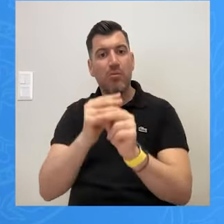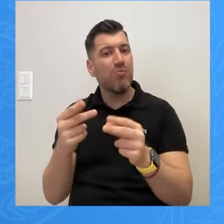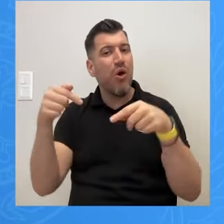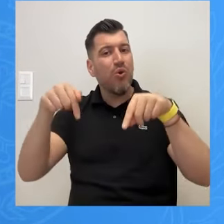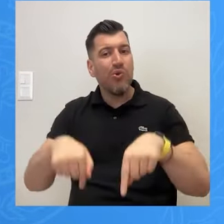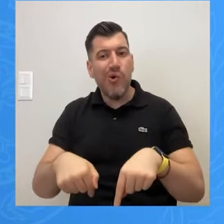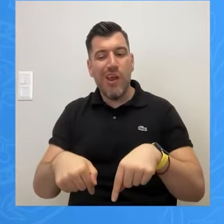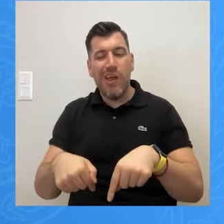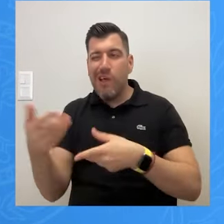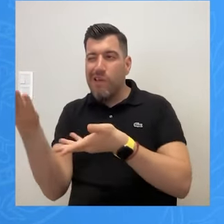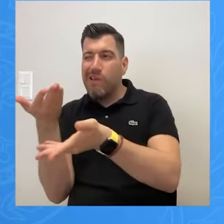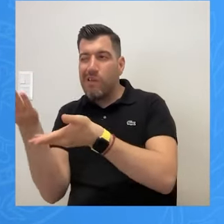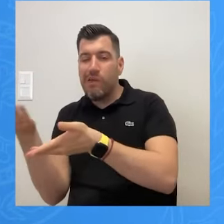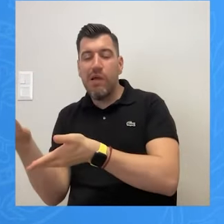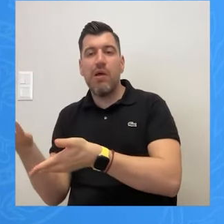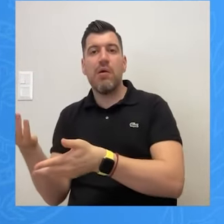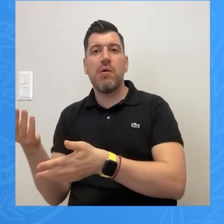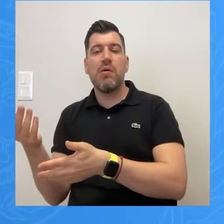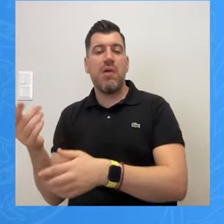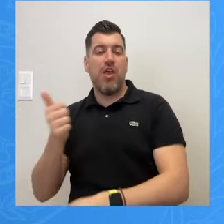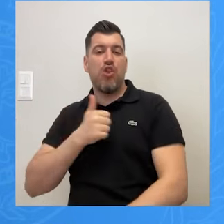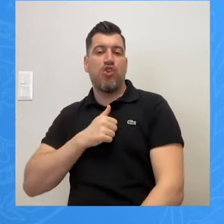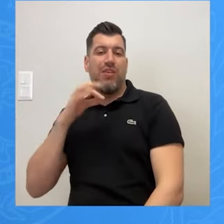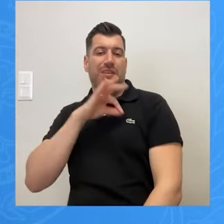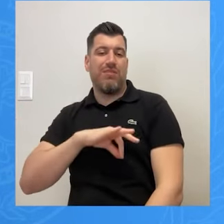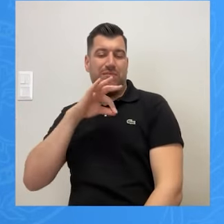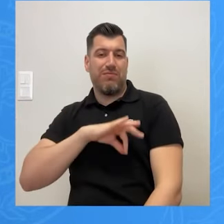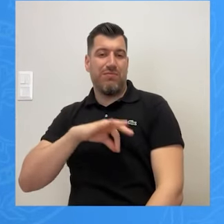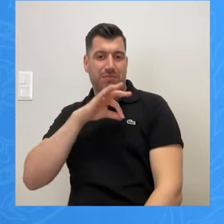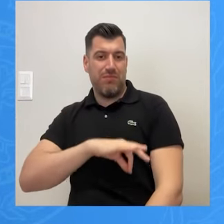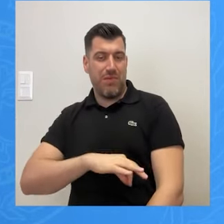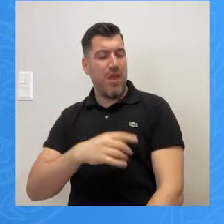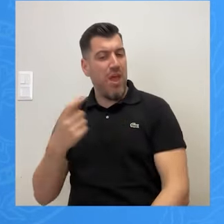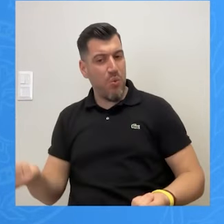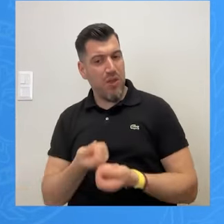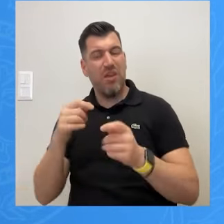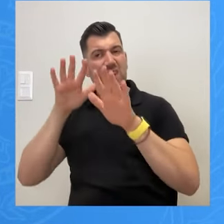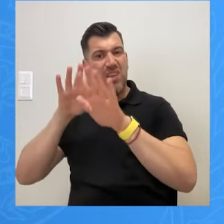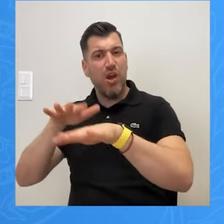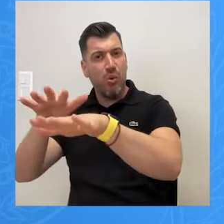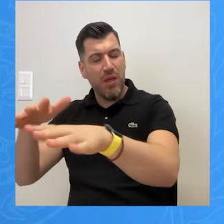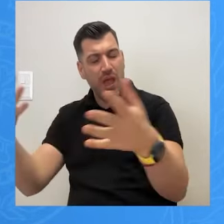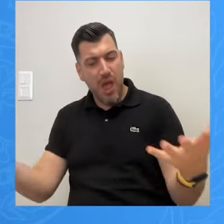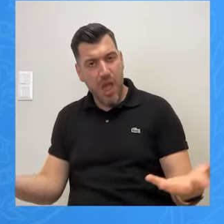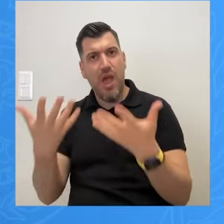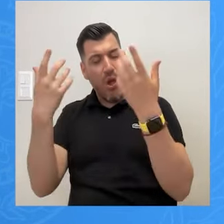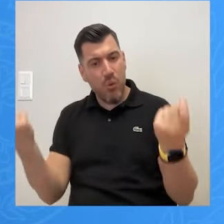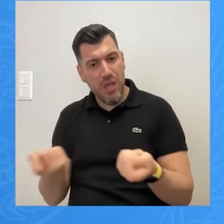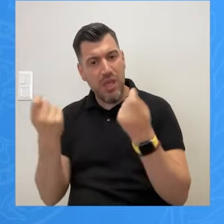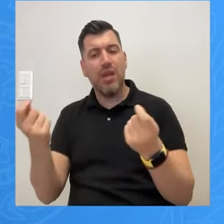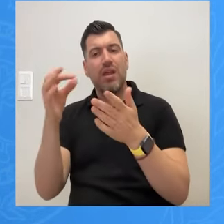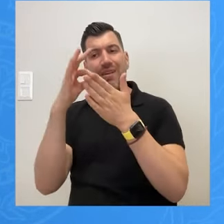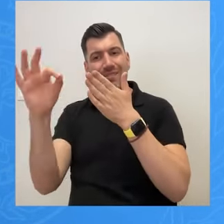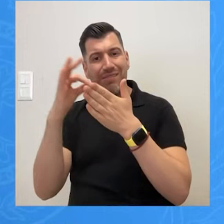Και το λέω αυτό γιατί έχουν γίνει κινητοποιήσεις, έχουν γίνει παρεμβάσεις και η κυβέρνηση